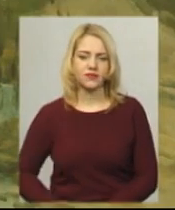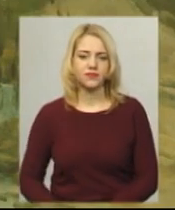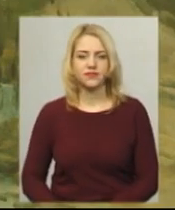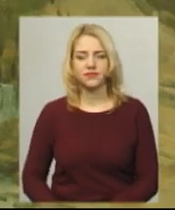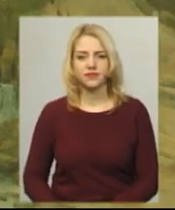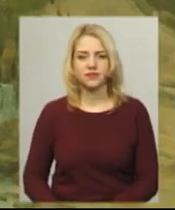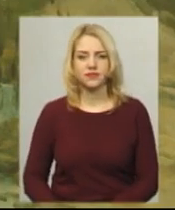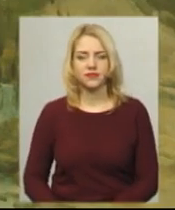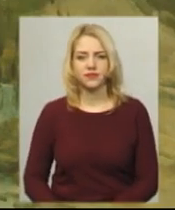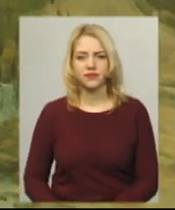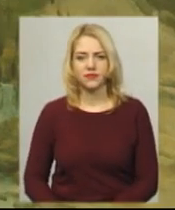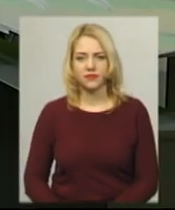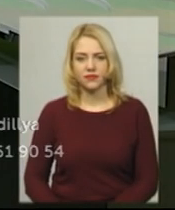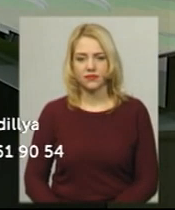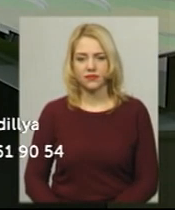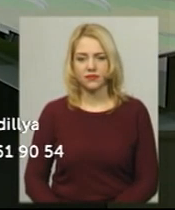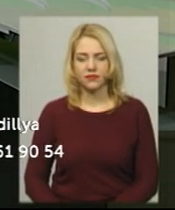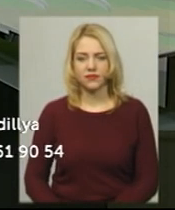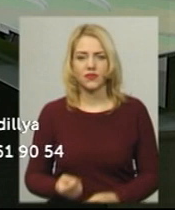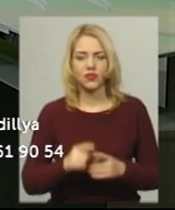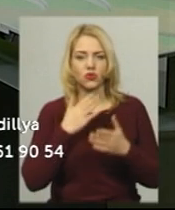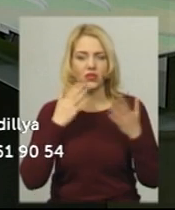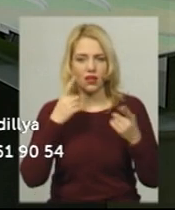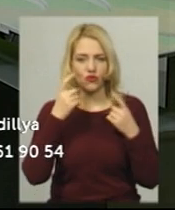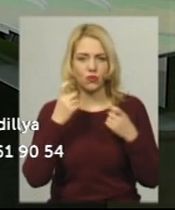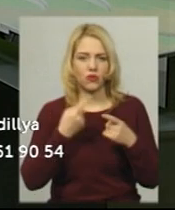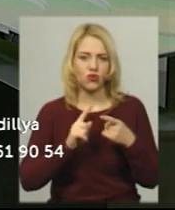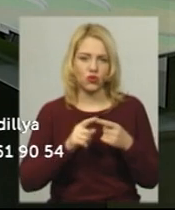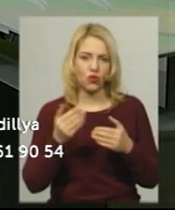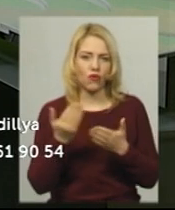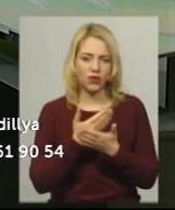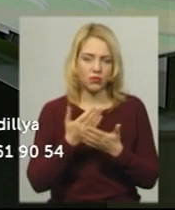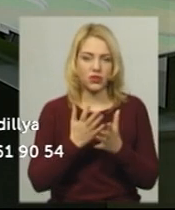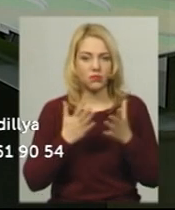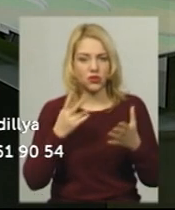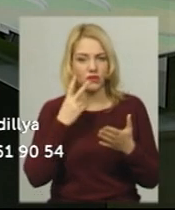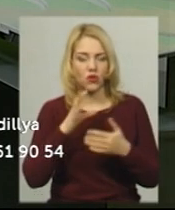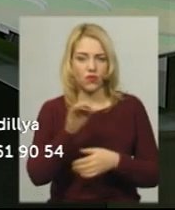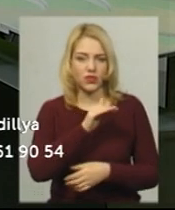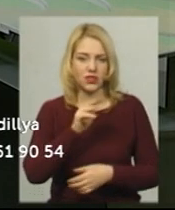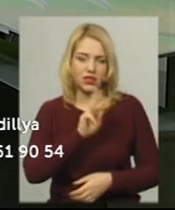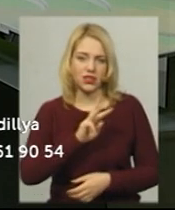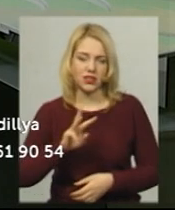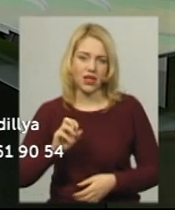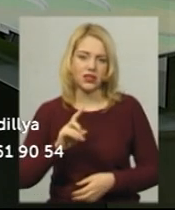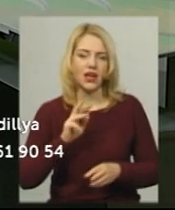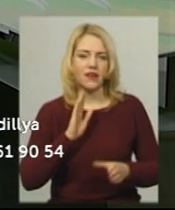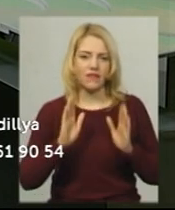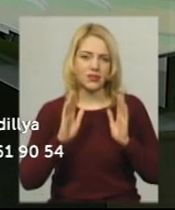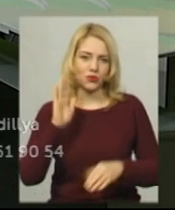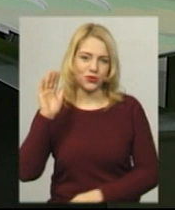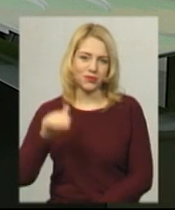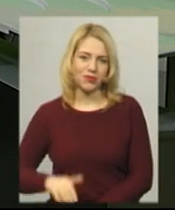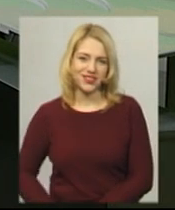Суспільному. Хмельницький. Це остання інформація цього випуску. Більше дивіться на нашому офіційному сайті та на сторінці у Фейсбук.